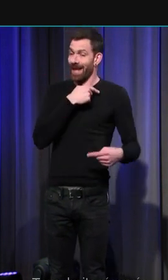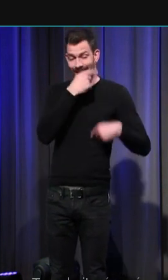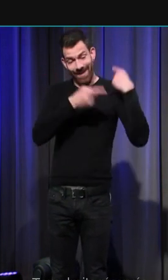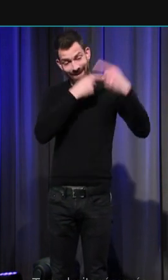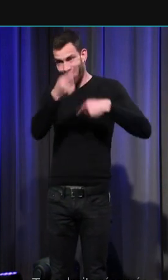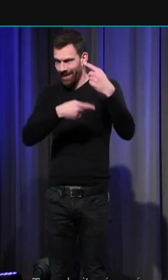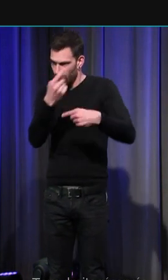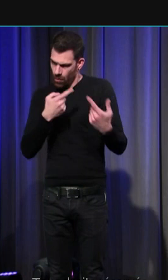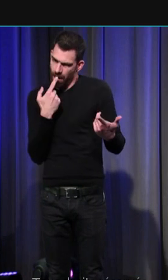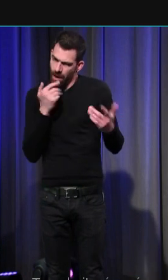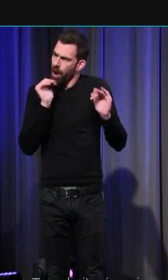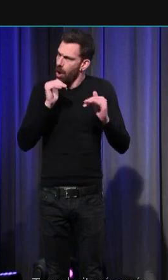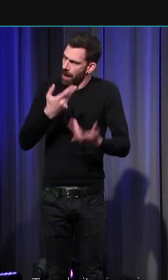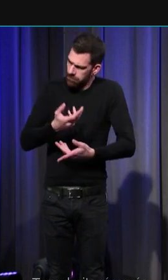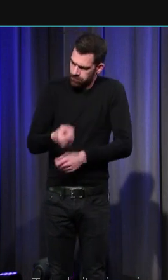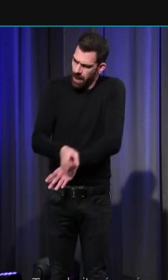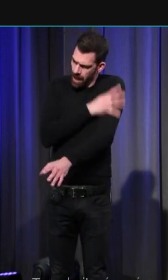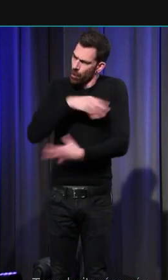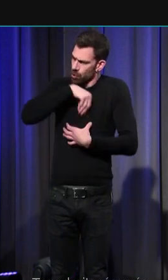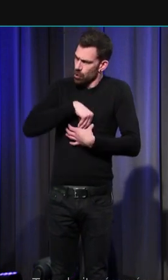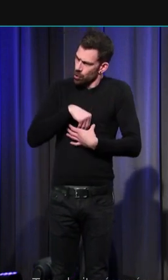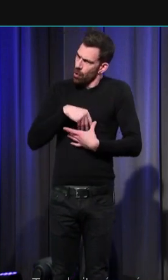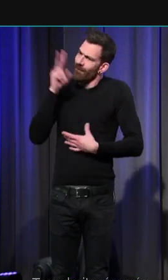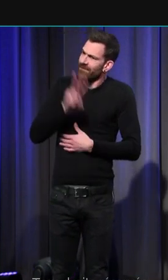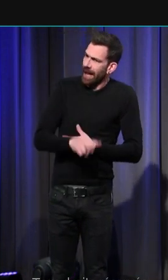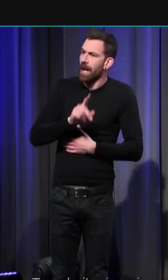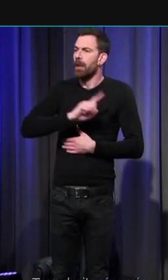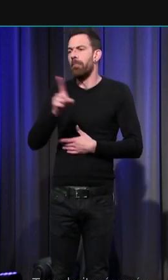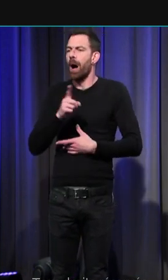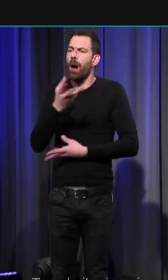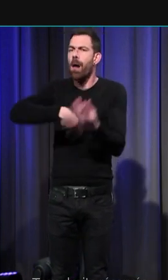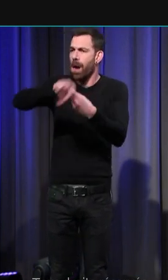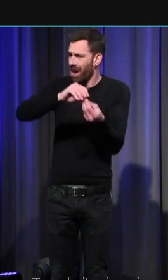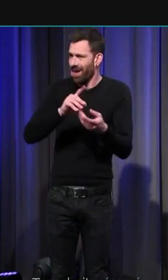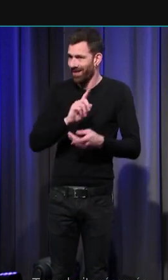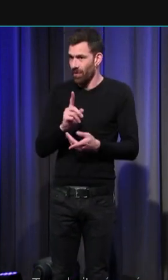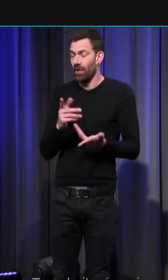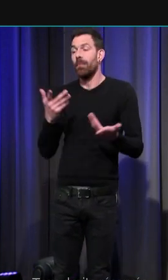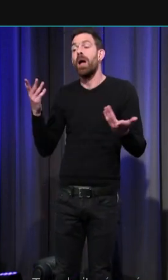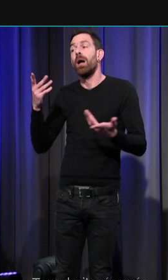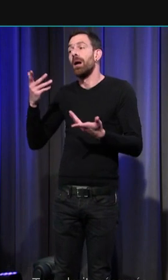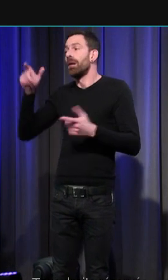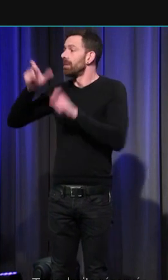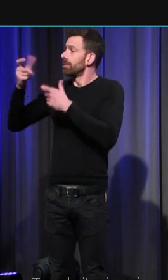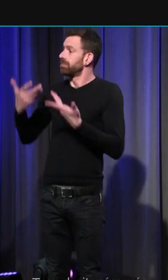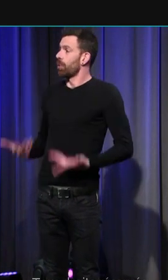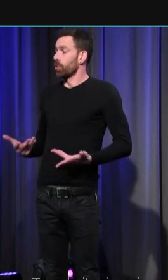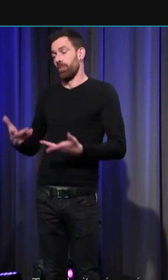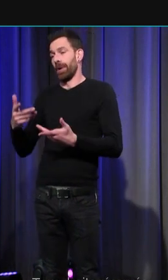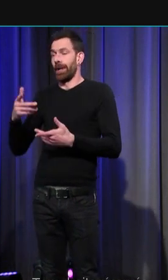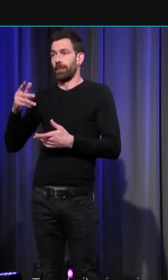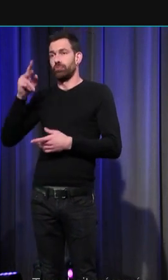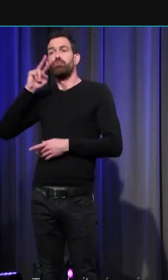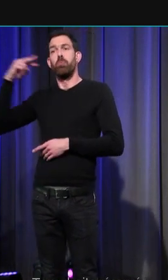que l'émotion soit sincèrement ressentie voire que pour les contemporains qui n'ont pas une perception seulement psychologique de l'émotion